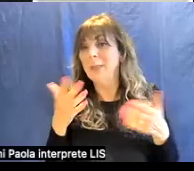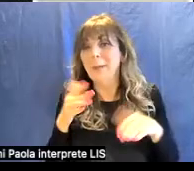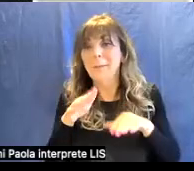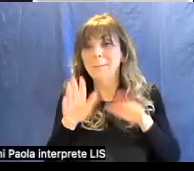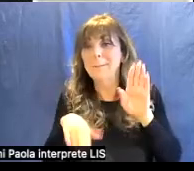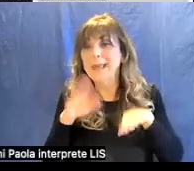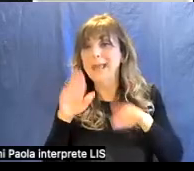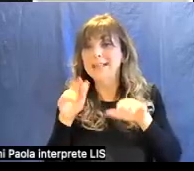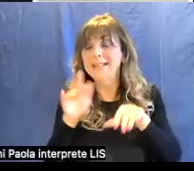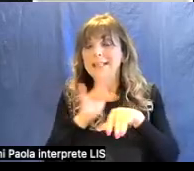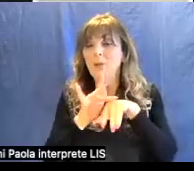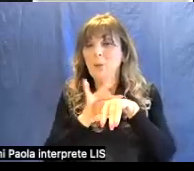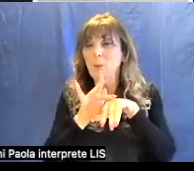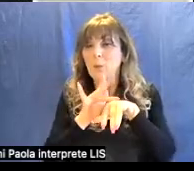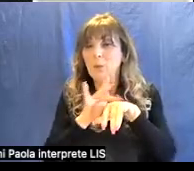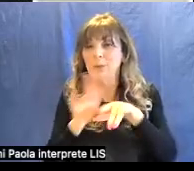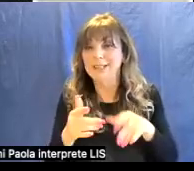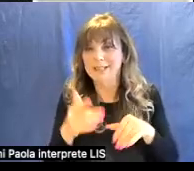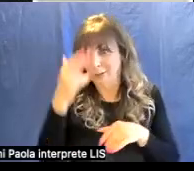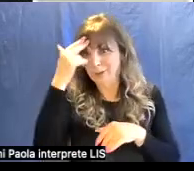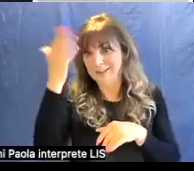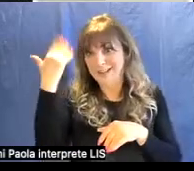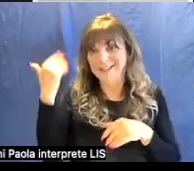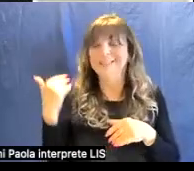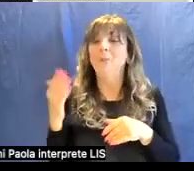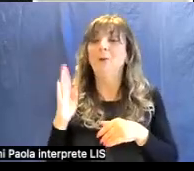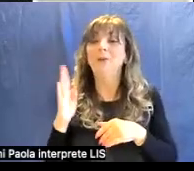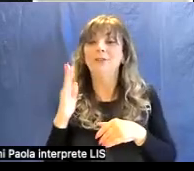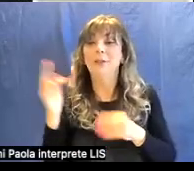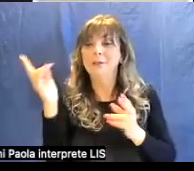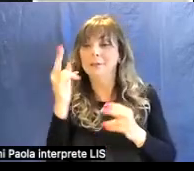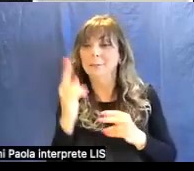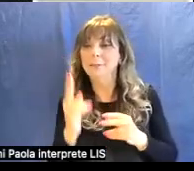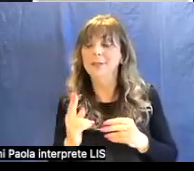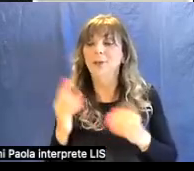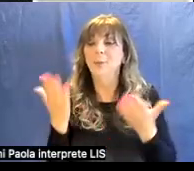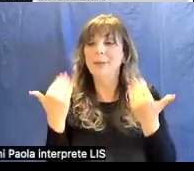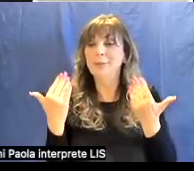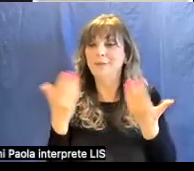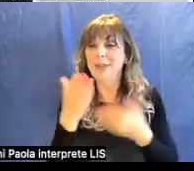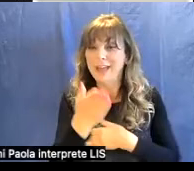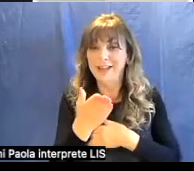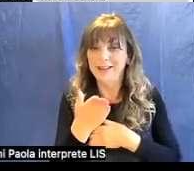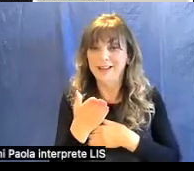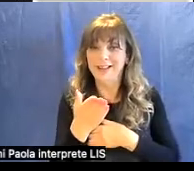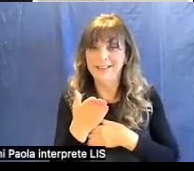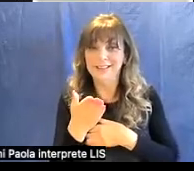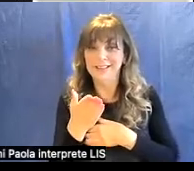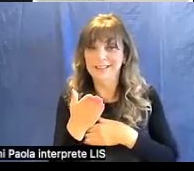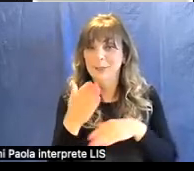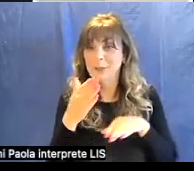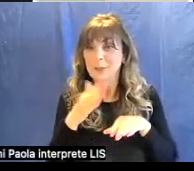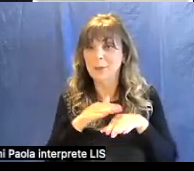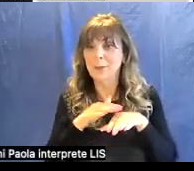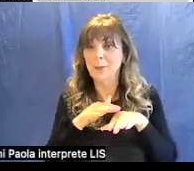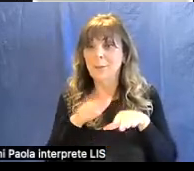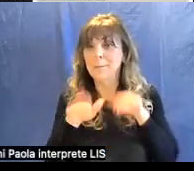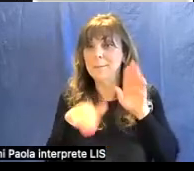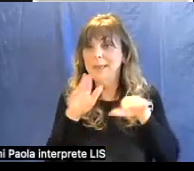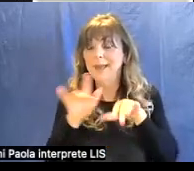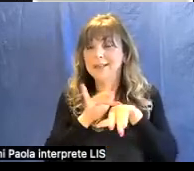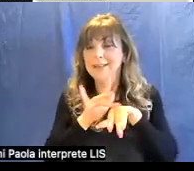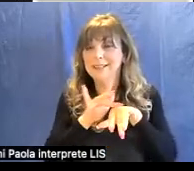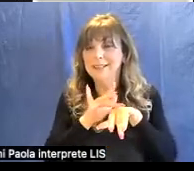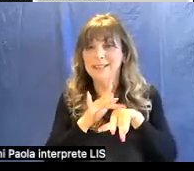la primavera di Botticelli quindi questa chiaramente probabilmente con una qualità e con un